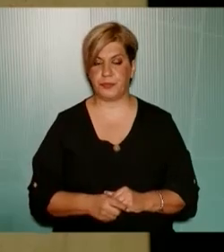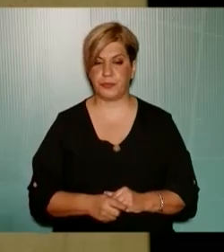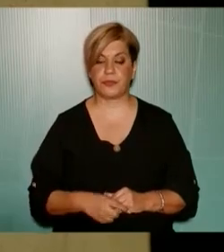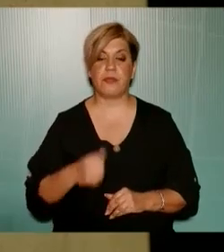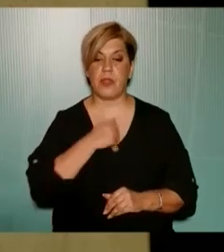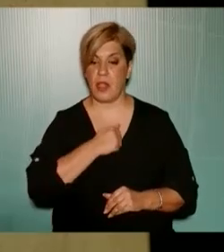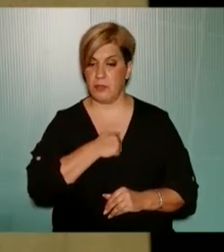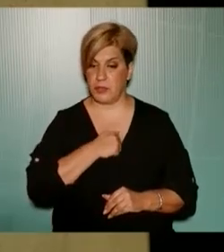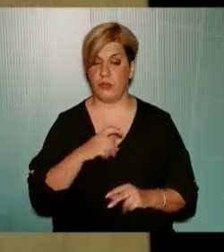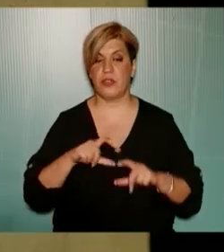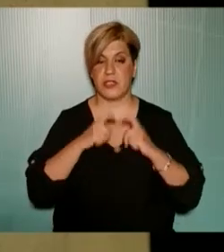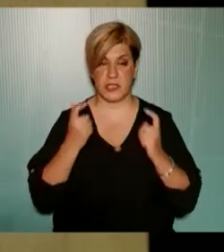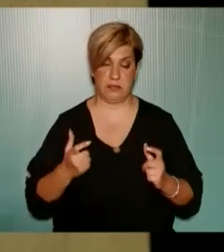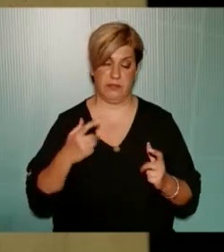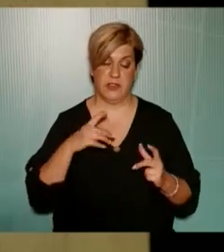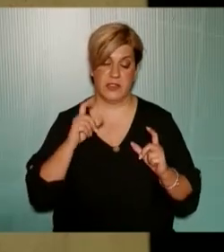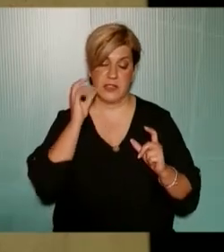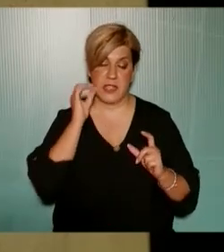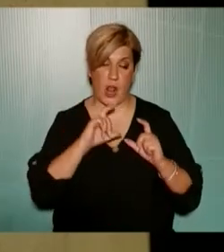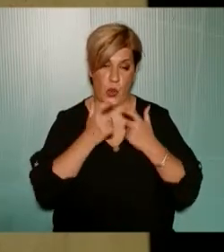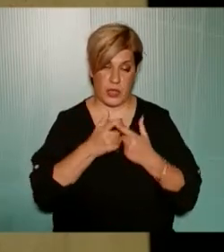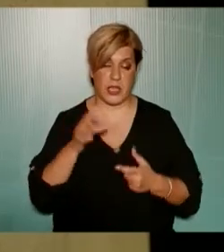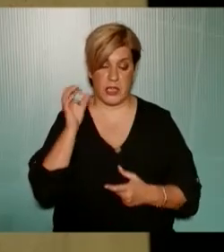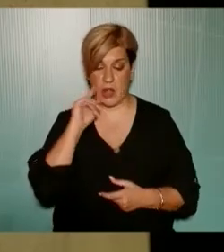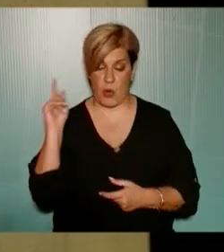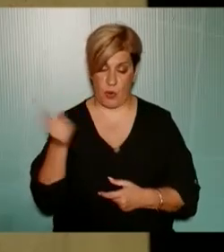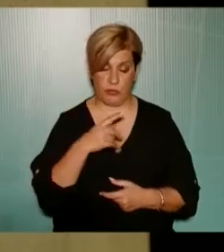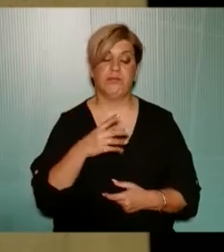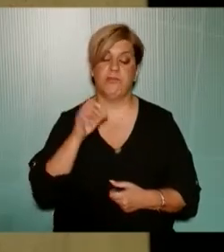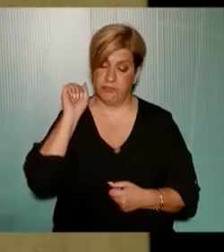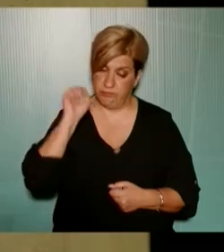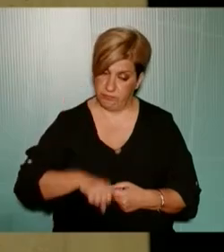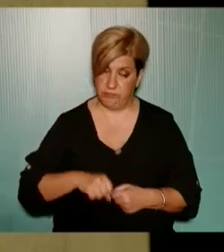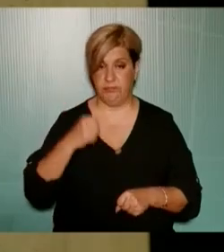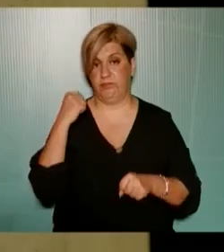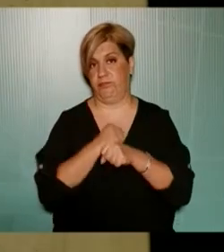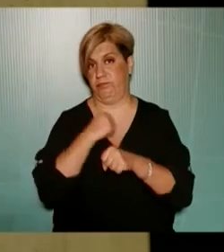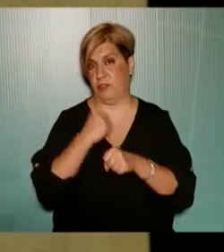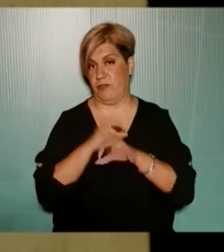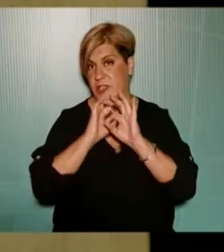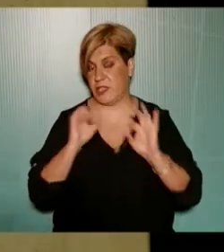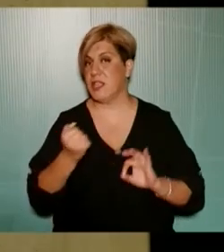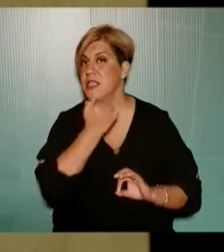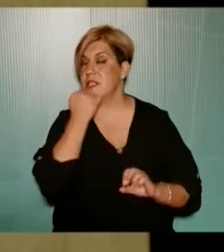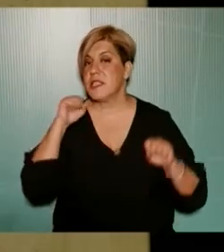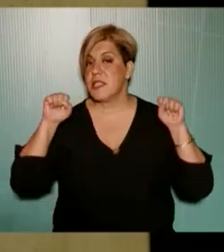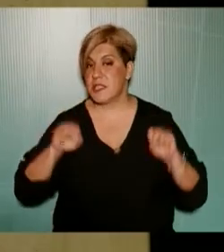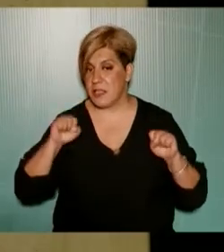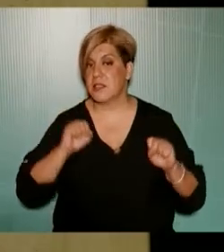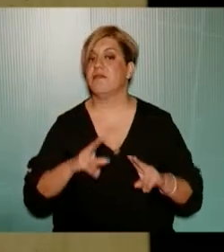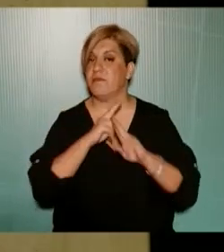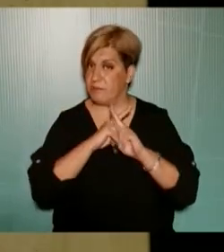εμείς ως Θεσσαλονίκη για όλους είμαστε σαφώς υπέρ της εκτέλεσης του έργου αλλά είμαστε και